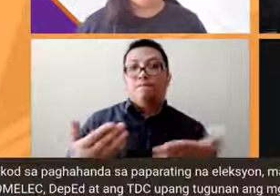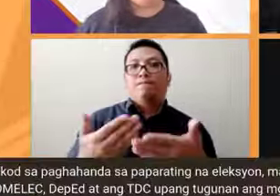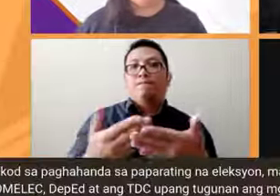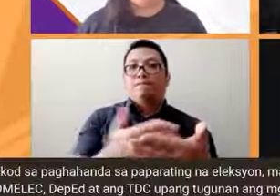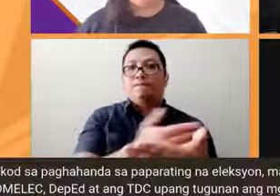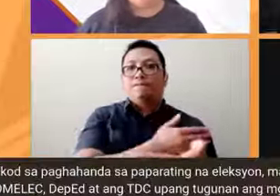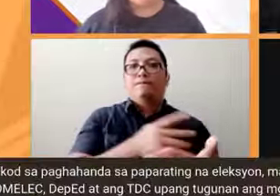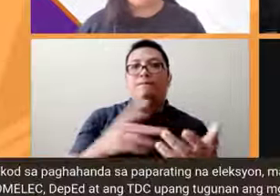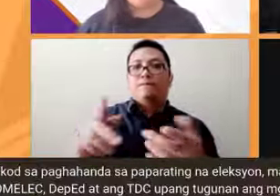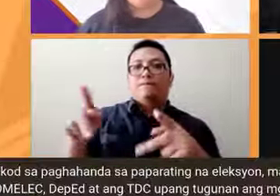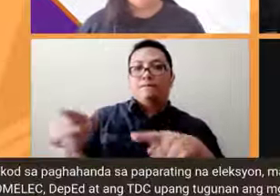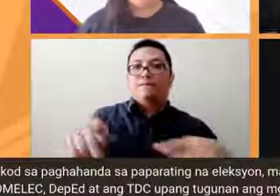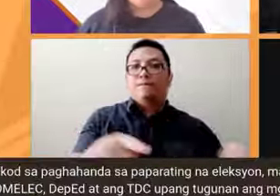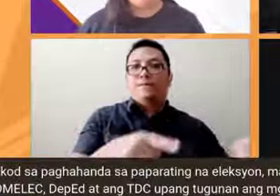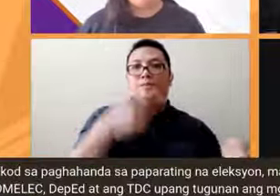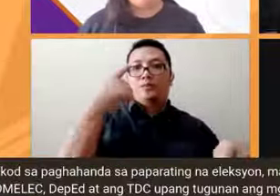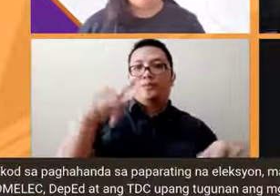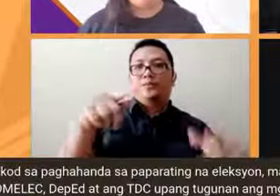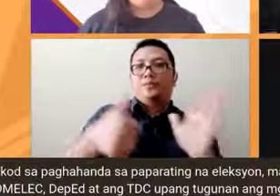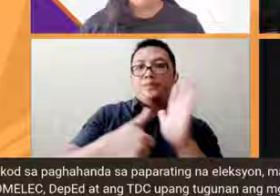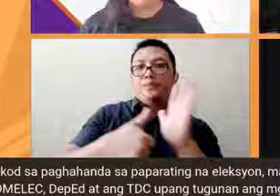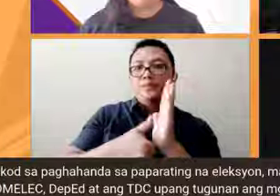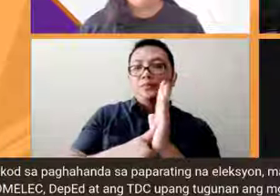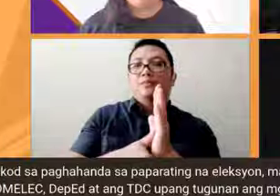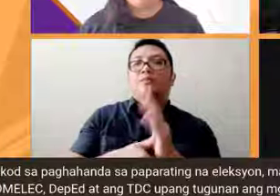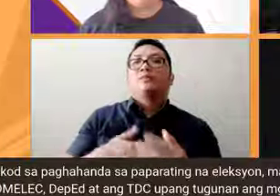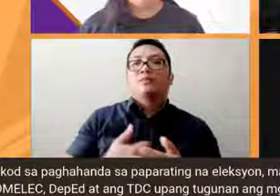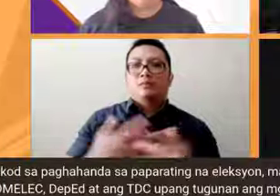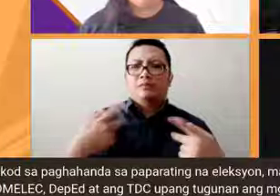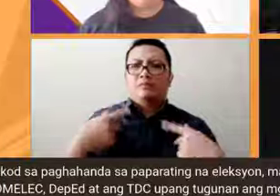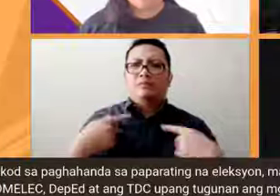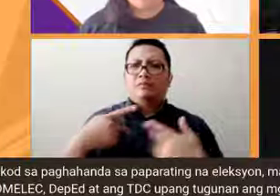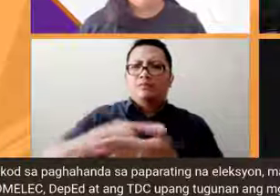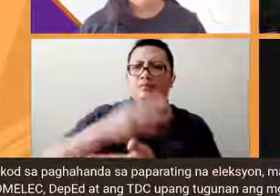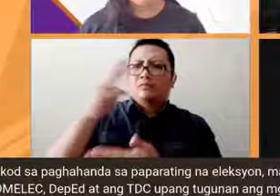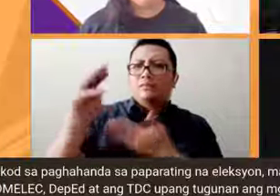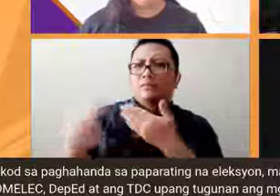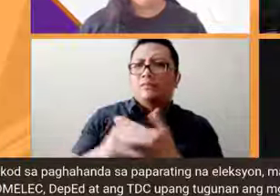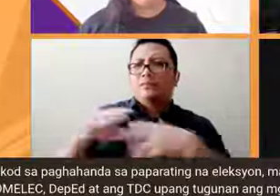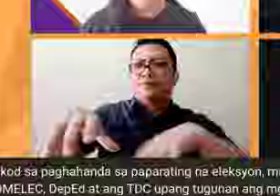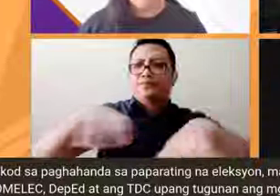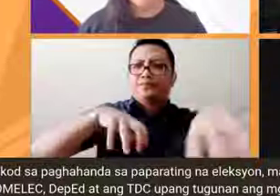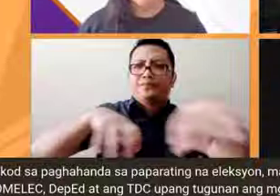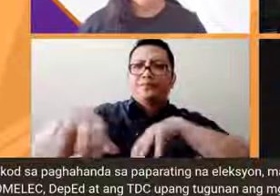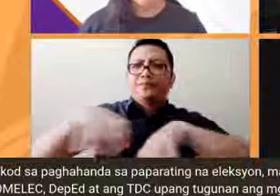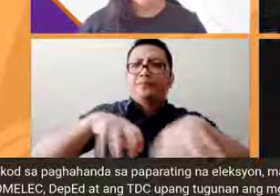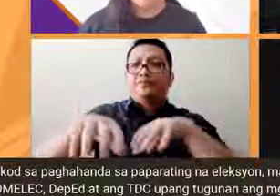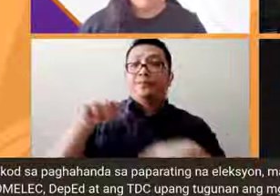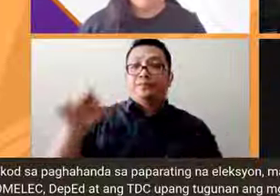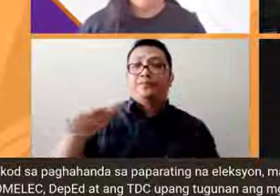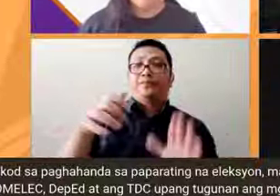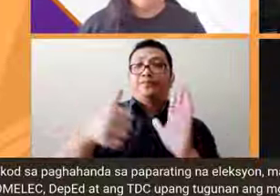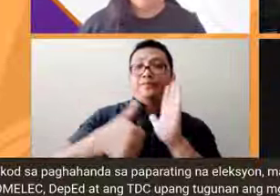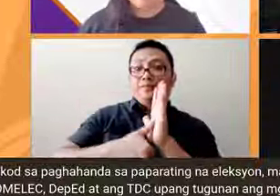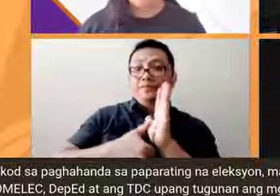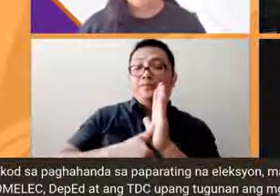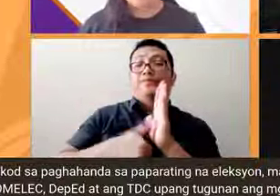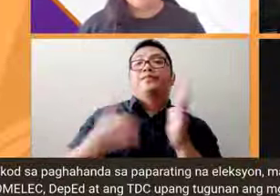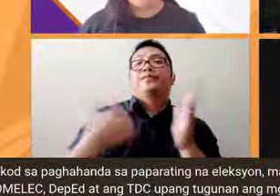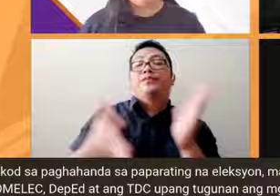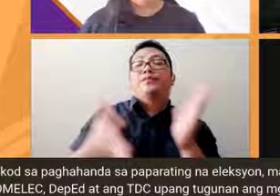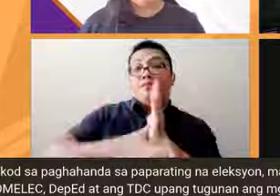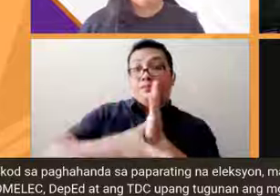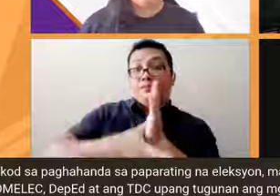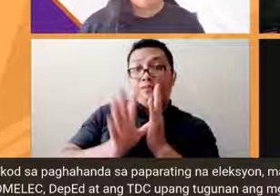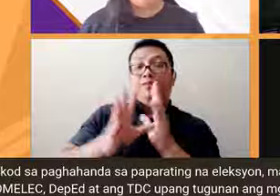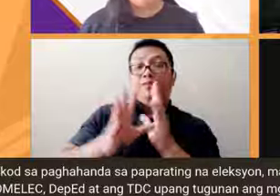paparating na eleksyon so may mga programa o activities po ba ang COMELEC ang DepEd at ang Teachers